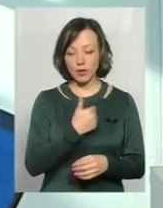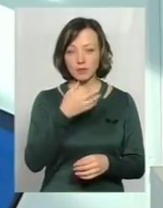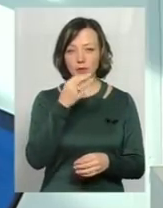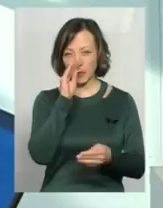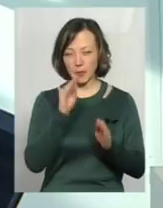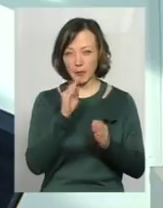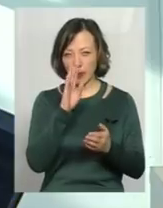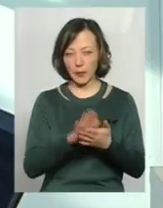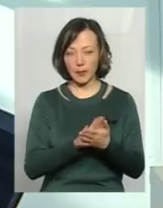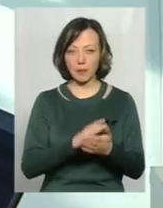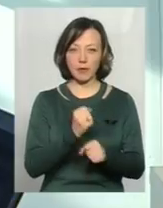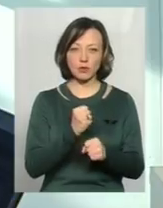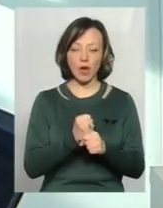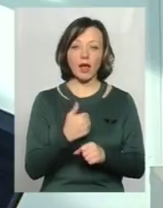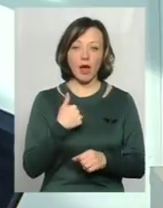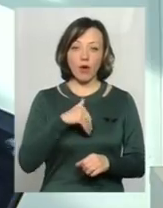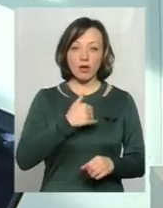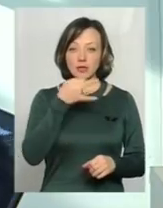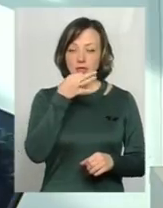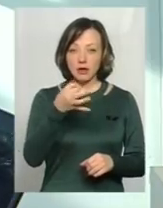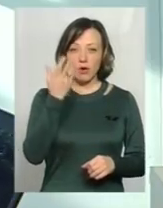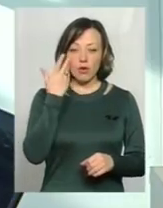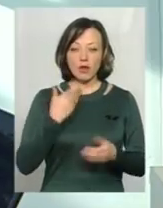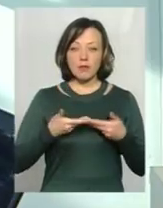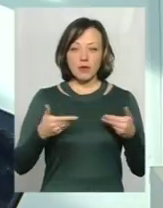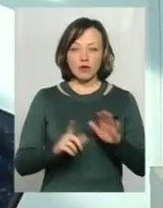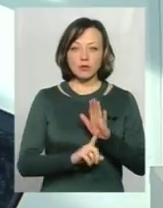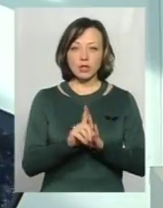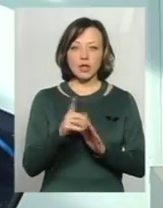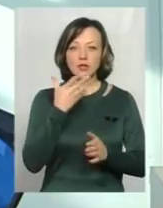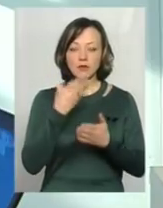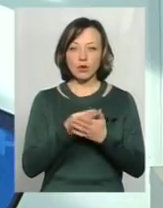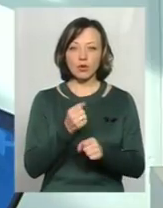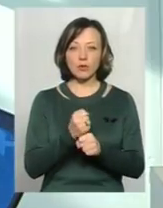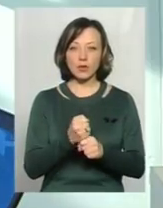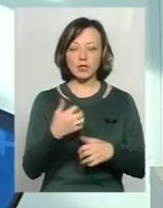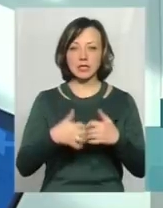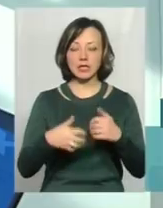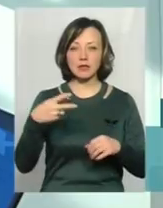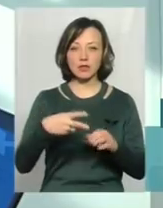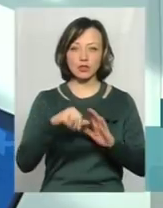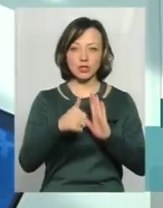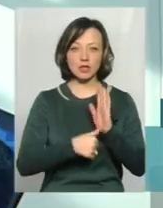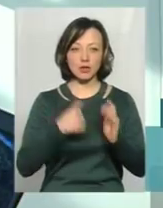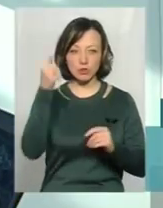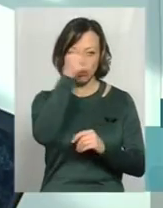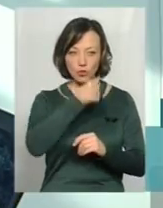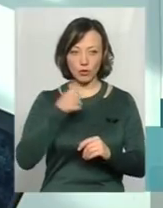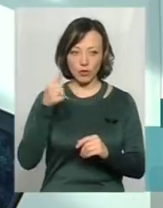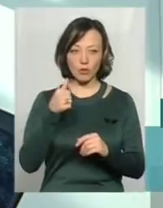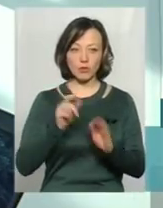Я хотів би відзначити, що коли ми розпочинали свою діяльність, була середина 2016 року, як ми вже